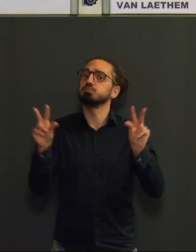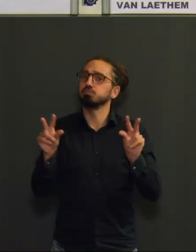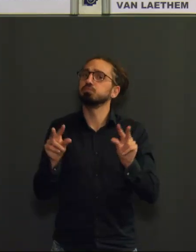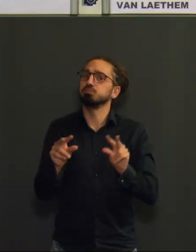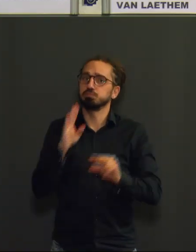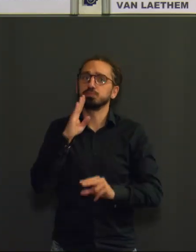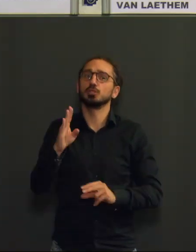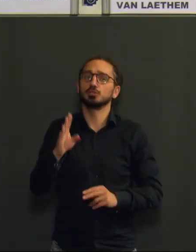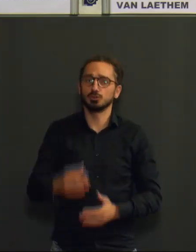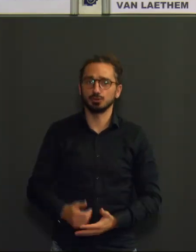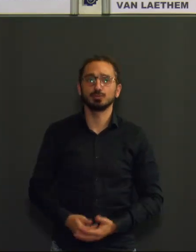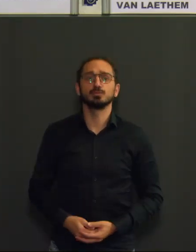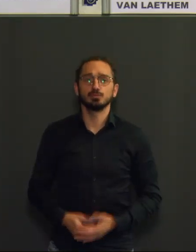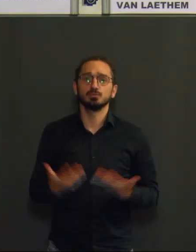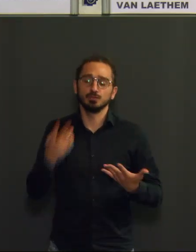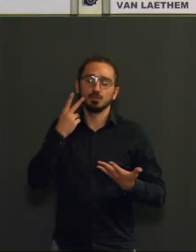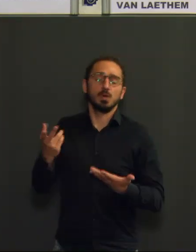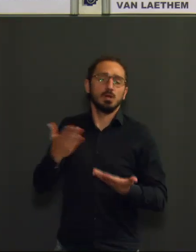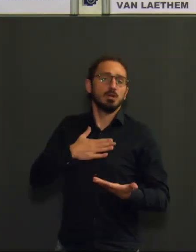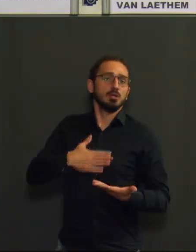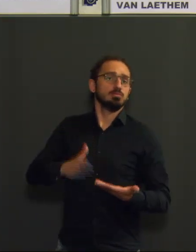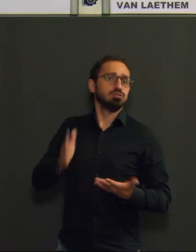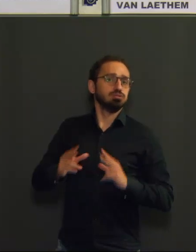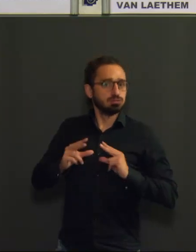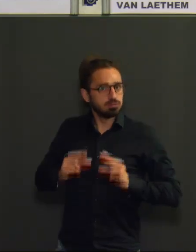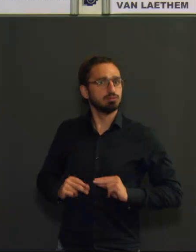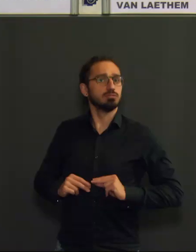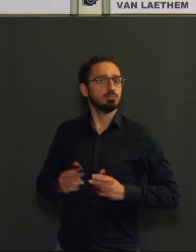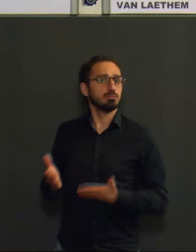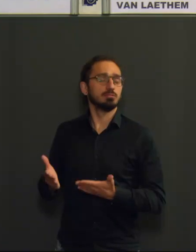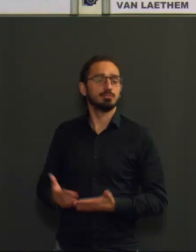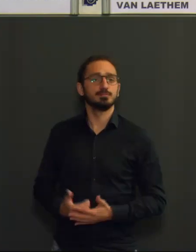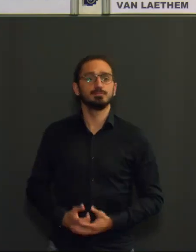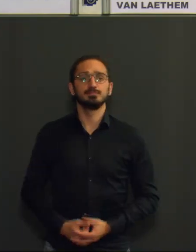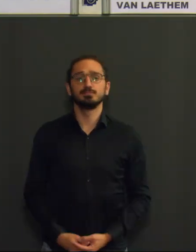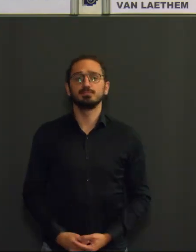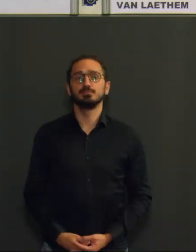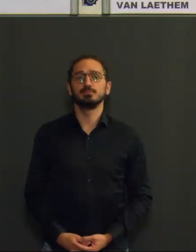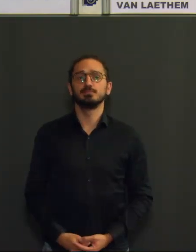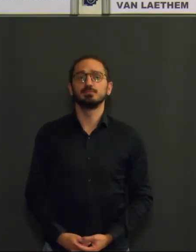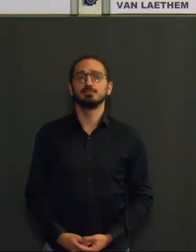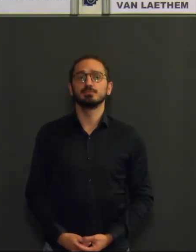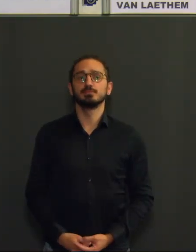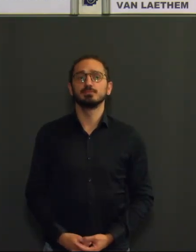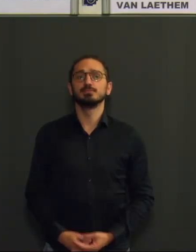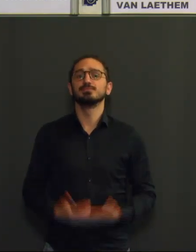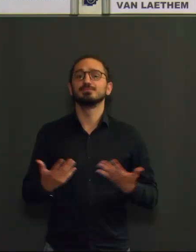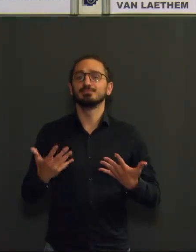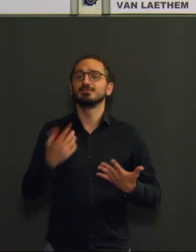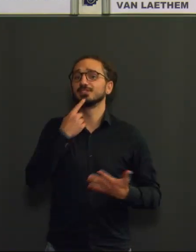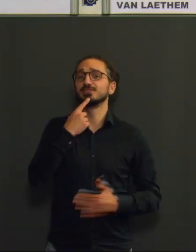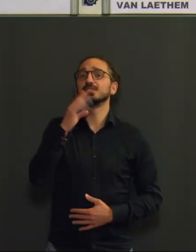bonne nouvelle. Ceci entraîne qu'au niveau du pays, nous avons actuellement en moyenne 115